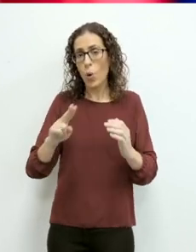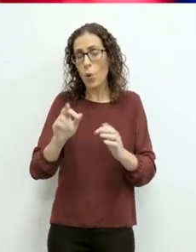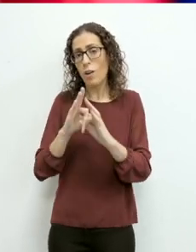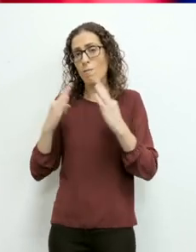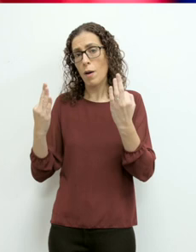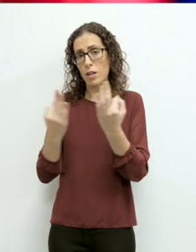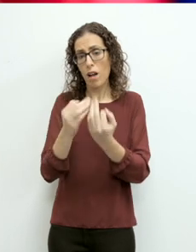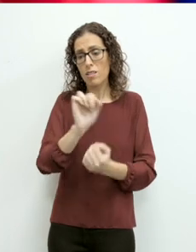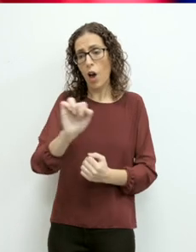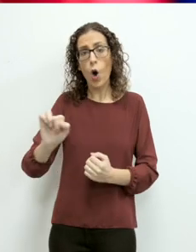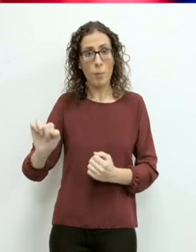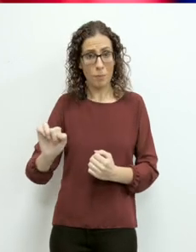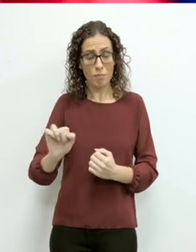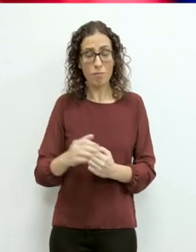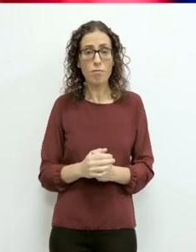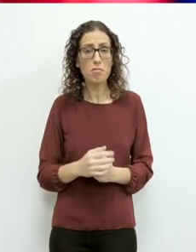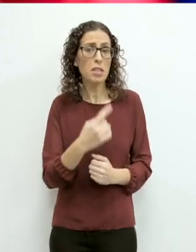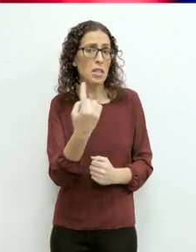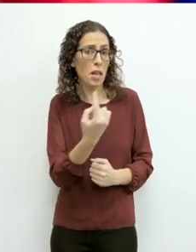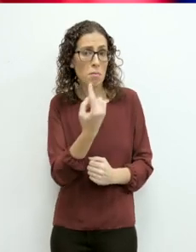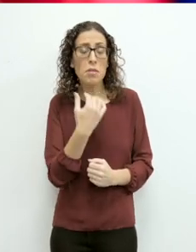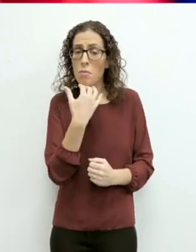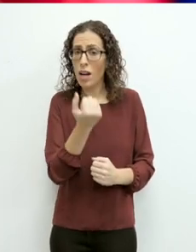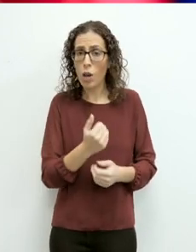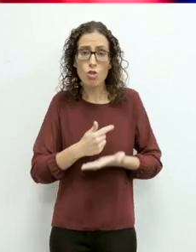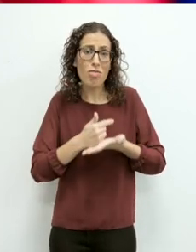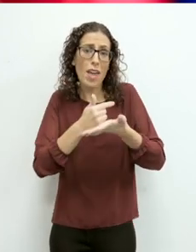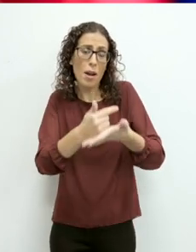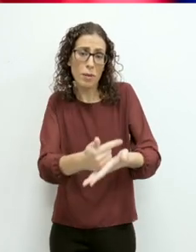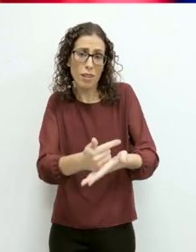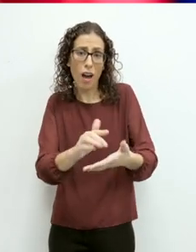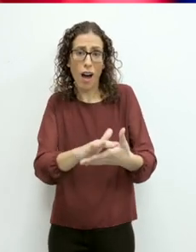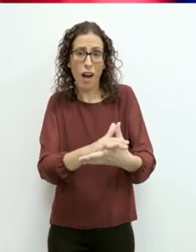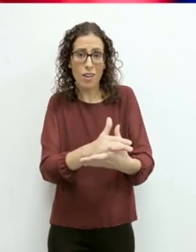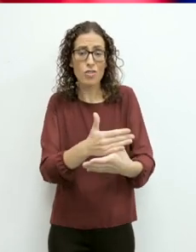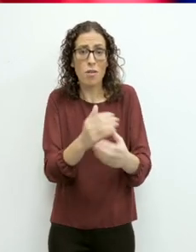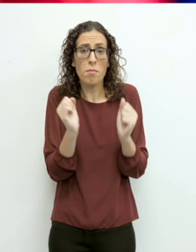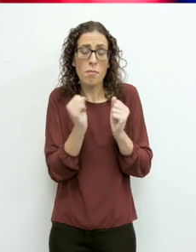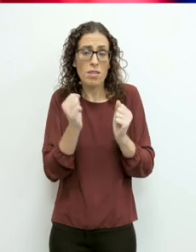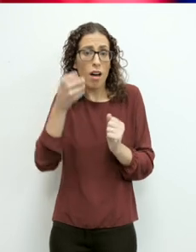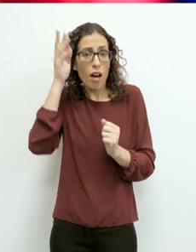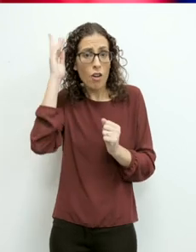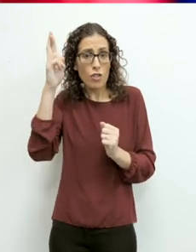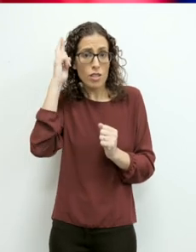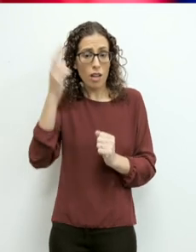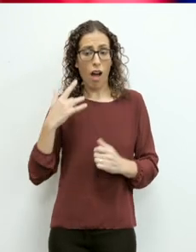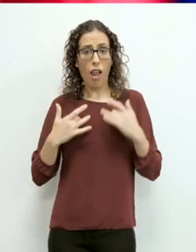l-qrabat aħum. Kine jammien marċeviċi t-terapijji li jieħdieċ biex ma jipperikolaċ saħtu.